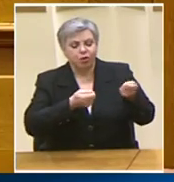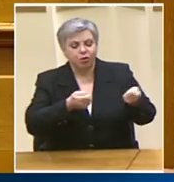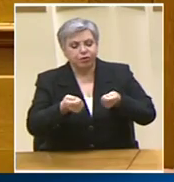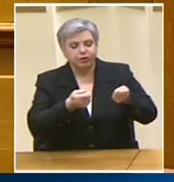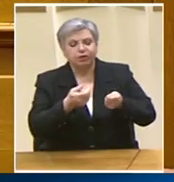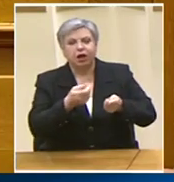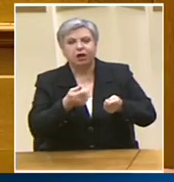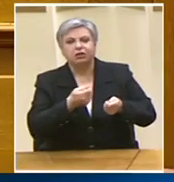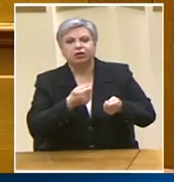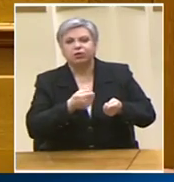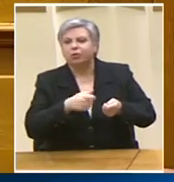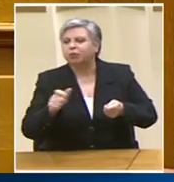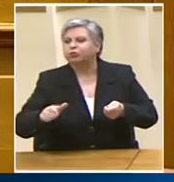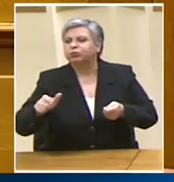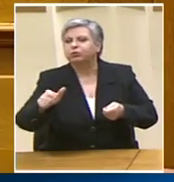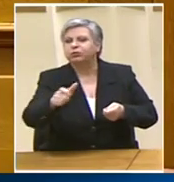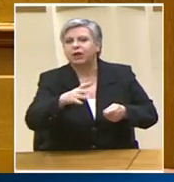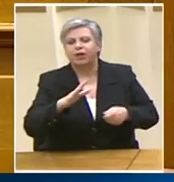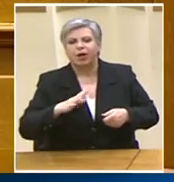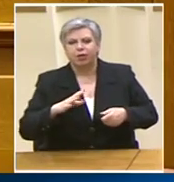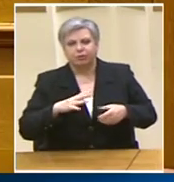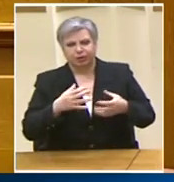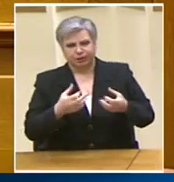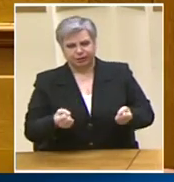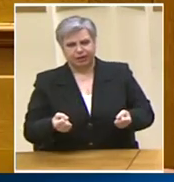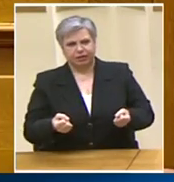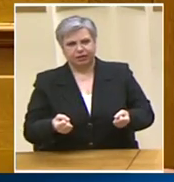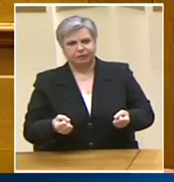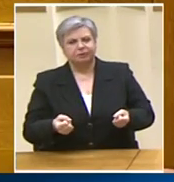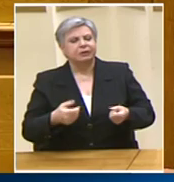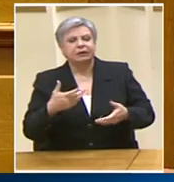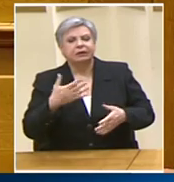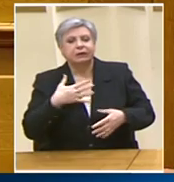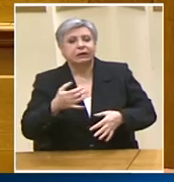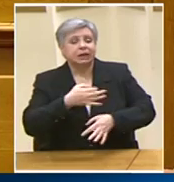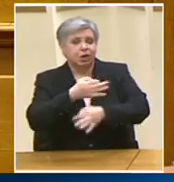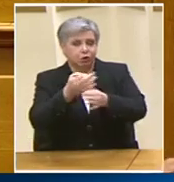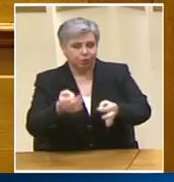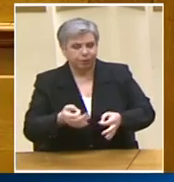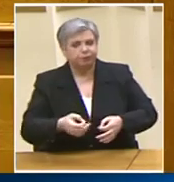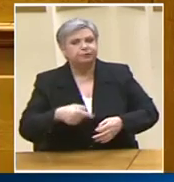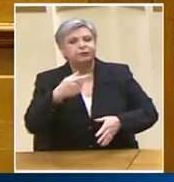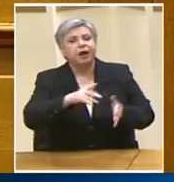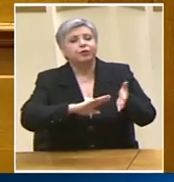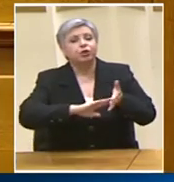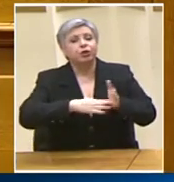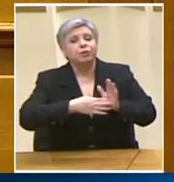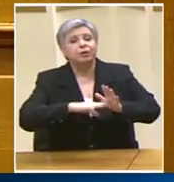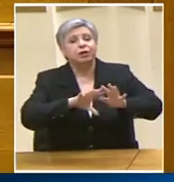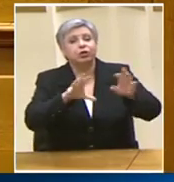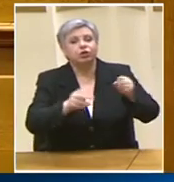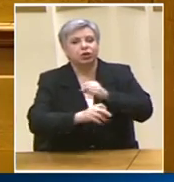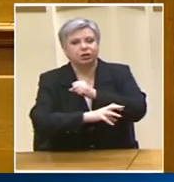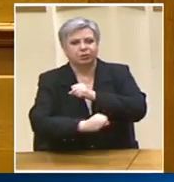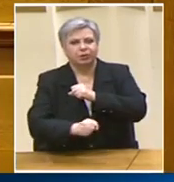του κάθε Υπουργείου με άλλα λόγια ο υπηρεσιακός γενικός γραμματέας θα έχει τις ίδιες αρμοδιότητες με αυτές του